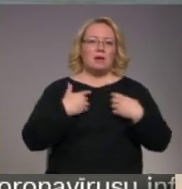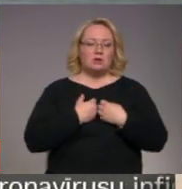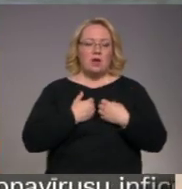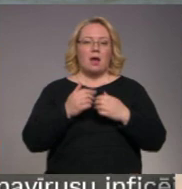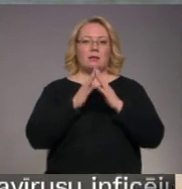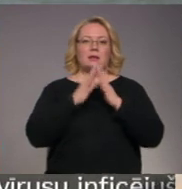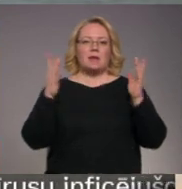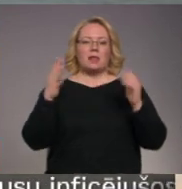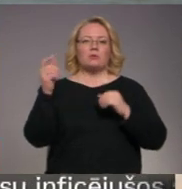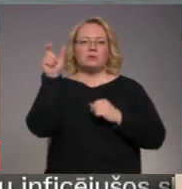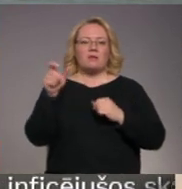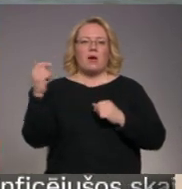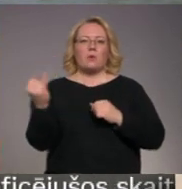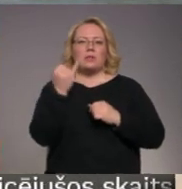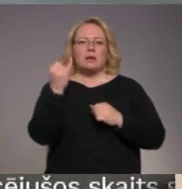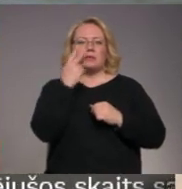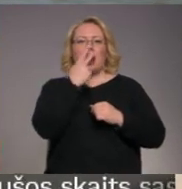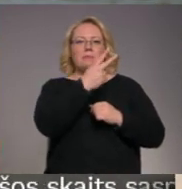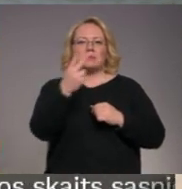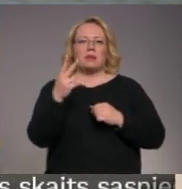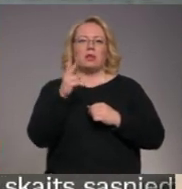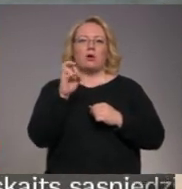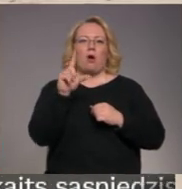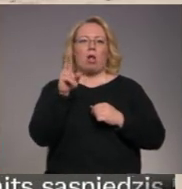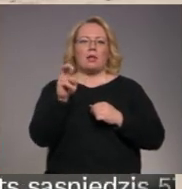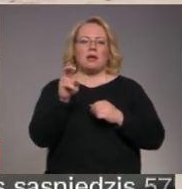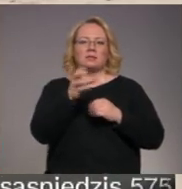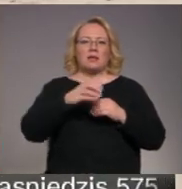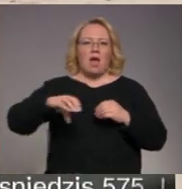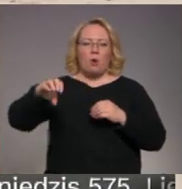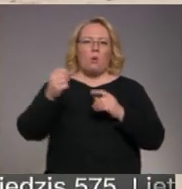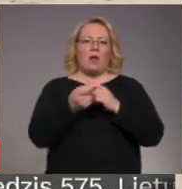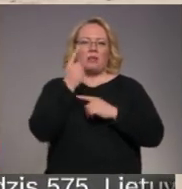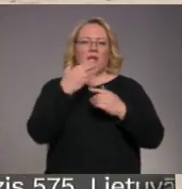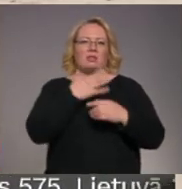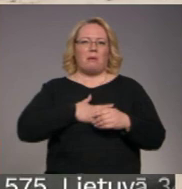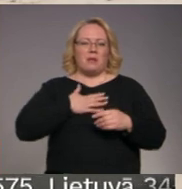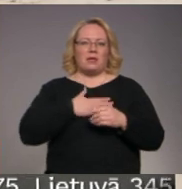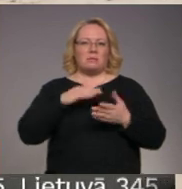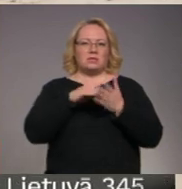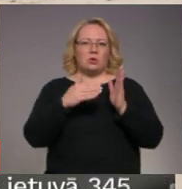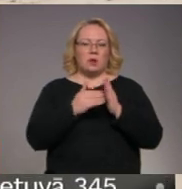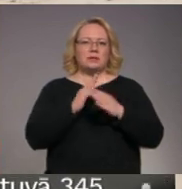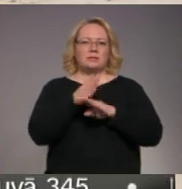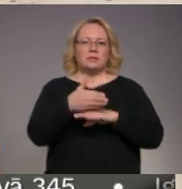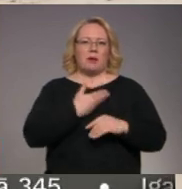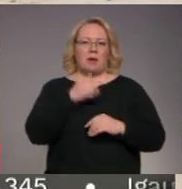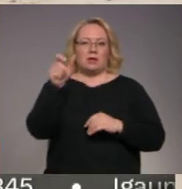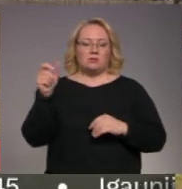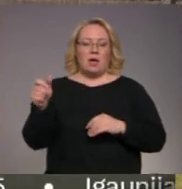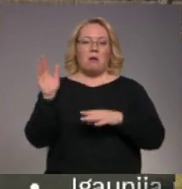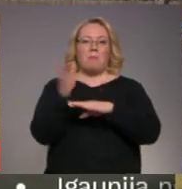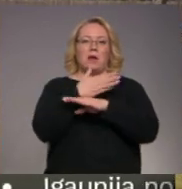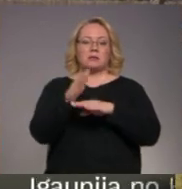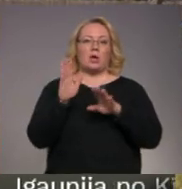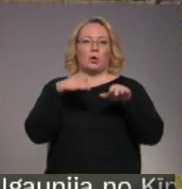lielā cilvēku interesē apskatīt kolkas rāgu radījusi nepatīkamu situāciju ciema iedzīvotājiem. Pēc pastaigas gar